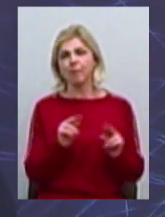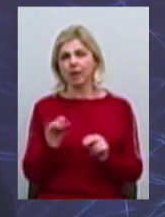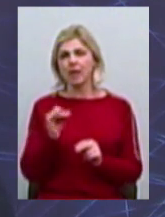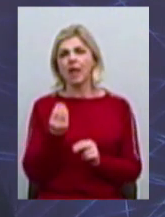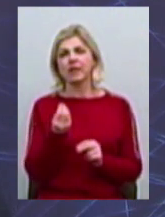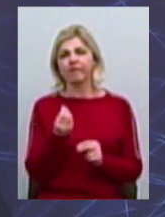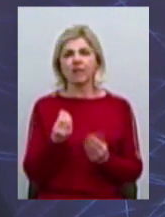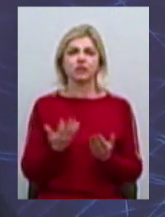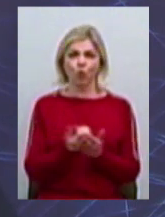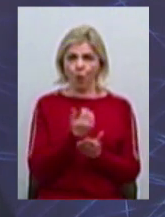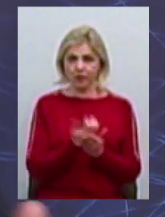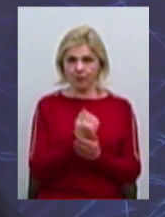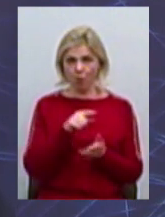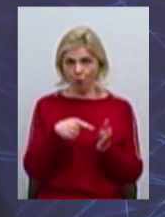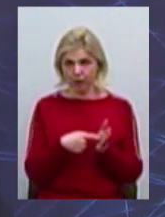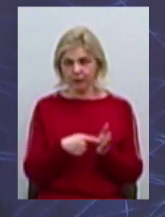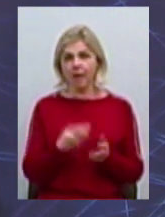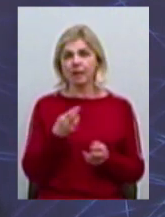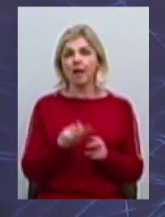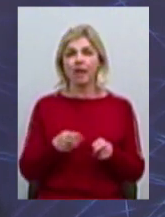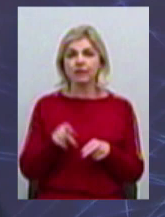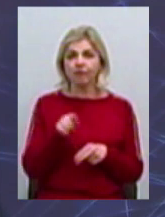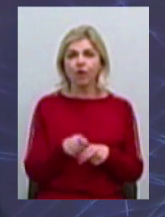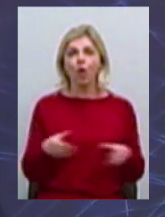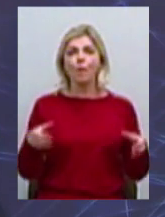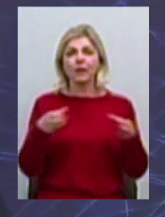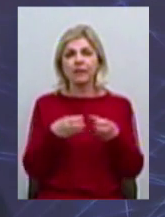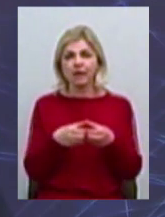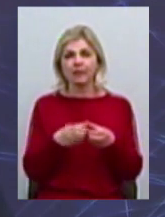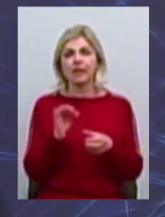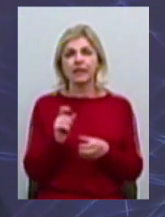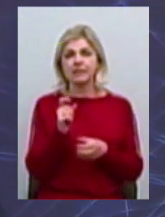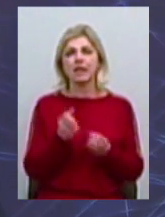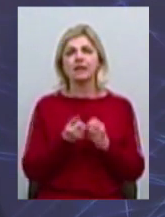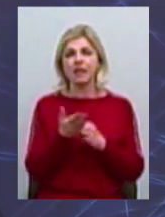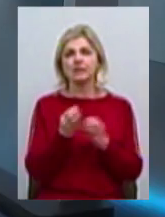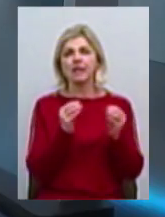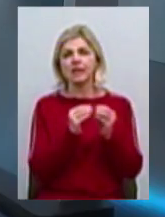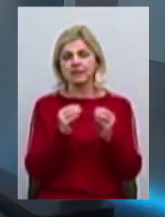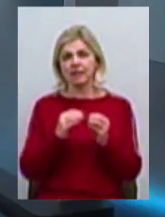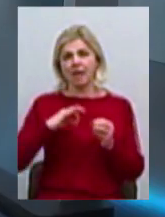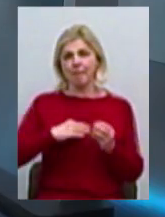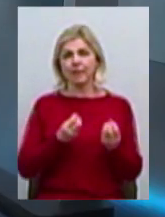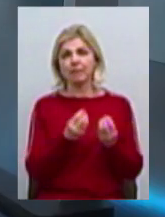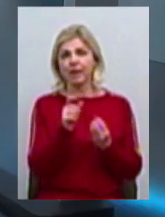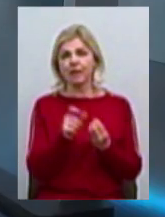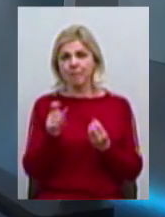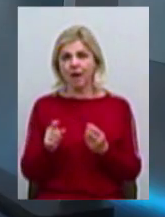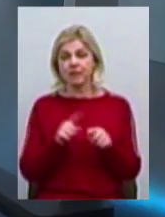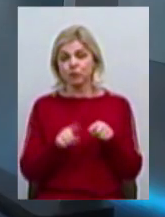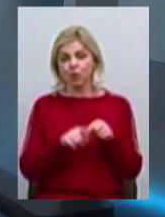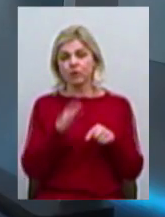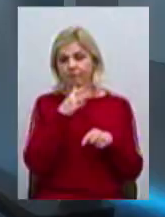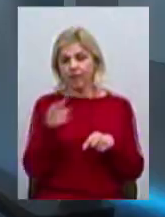городом. Для цього вони об'єдняють определенний пул з нескольких десятків предпринимателів вже в ближайшее время. Їх буде